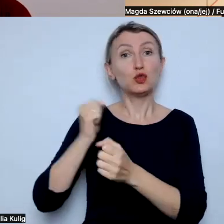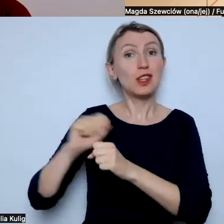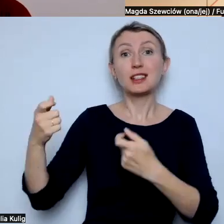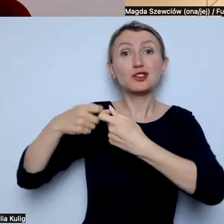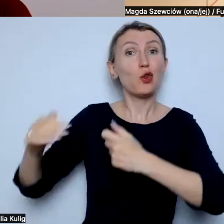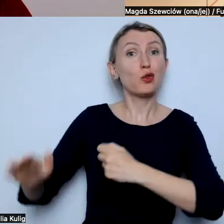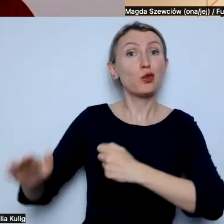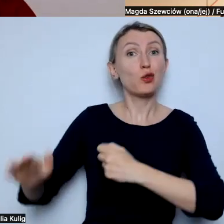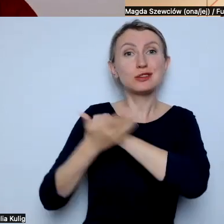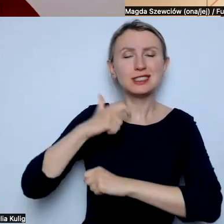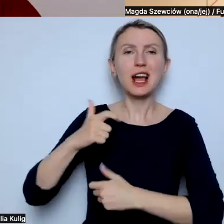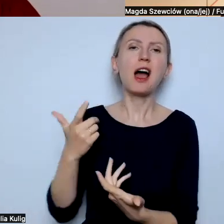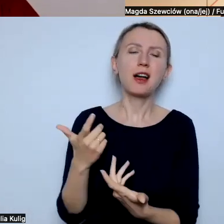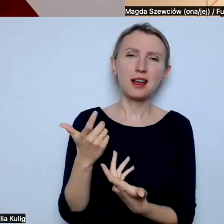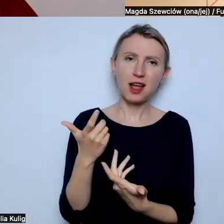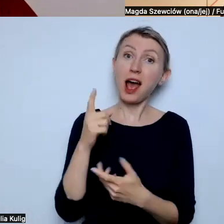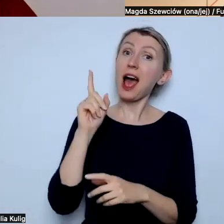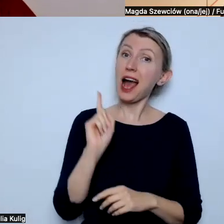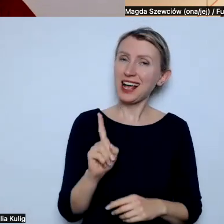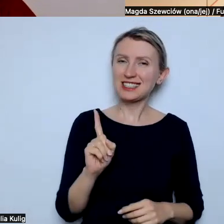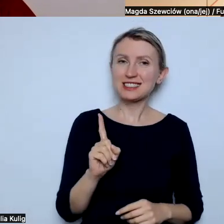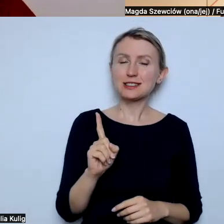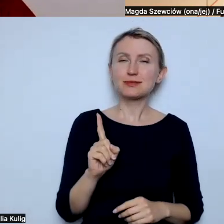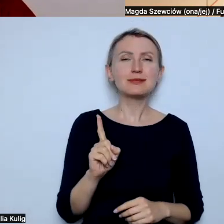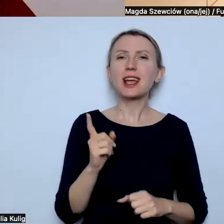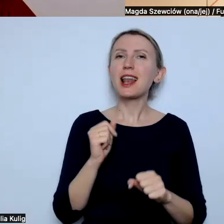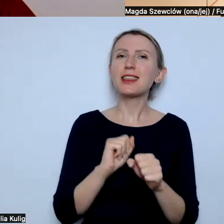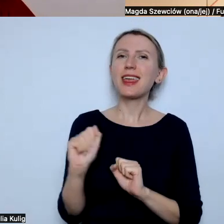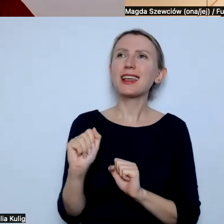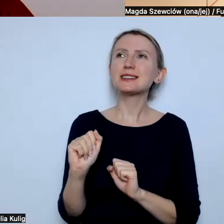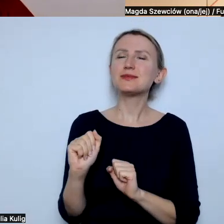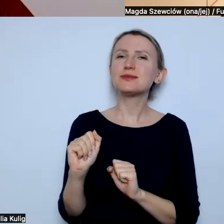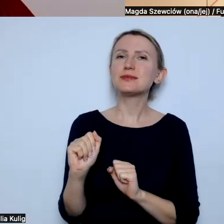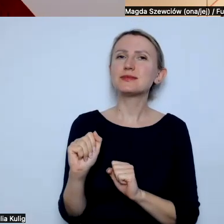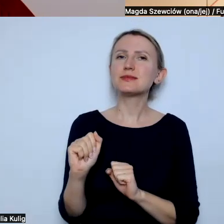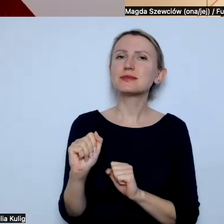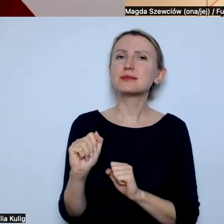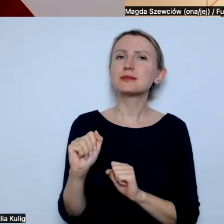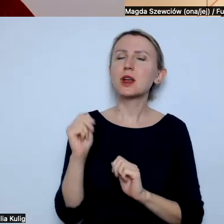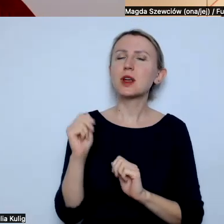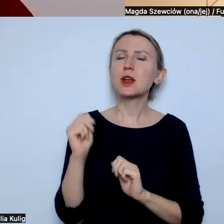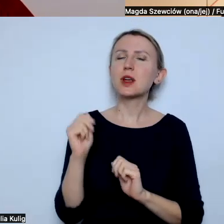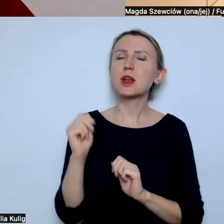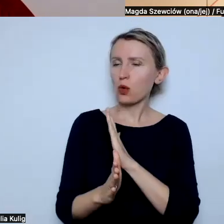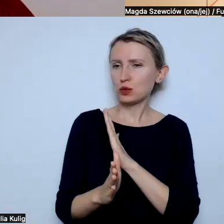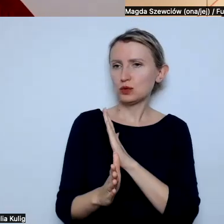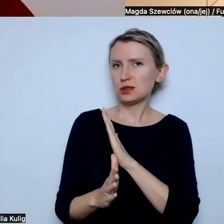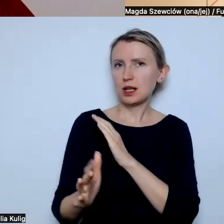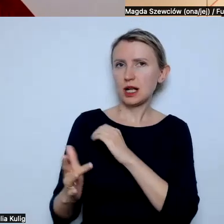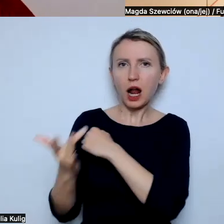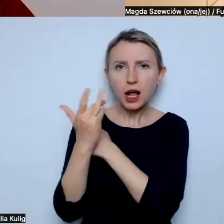jakaś super przychylna, ale nie jest osobą, która jednoznacznie opowiada się krytycznie,